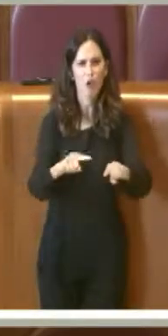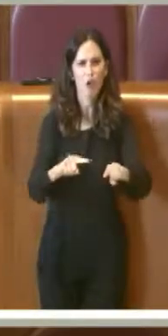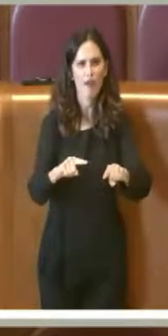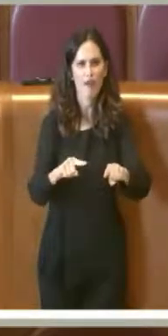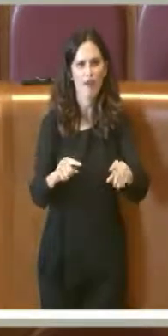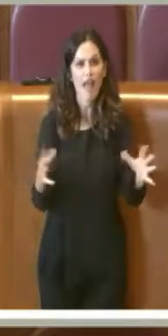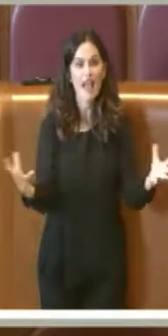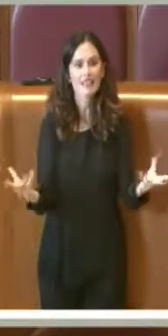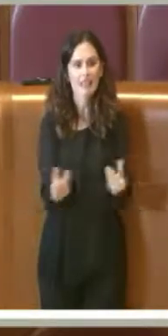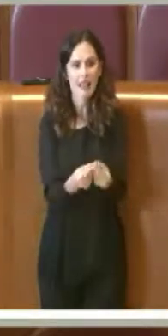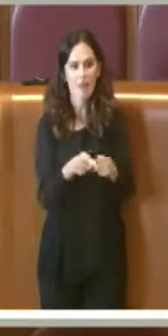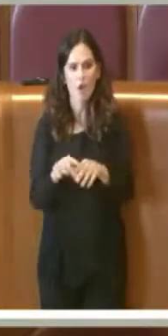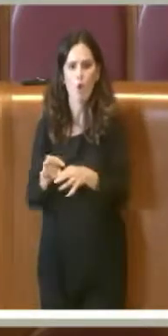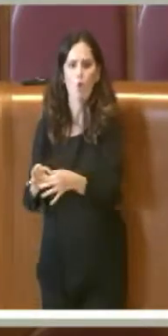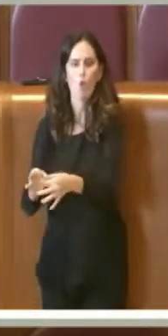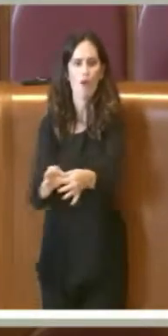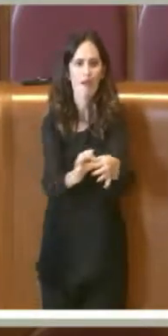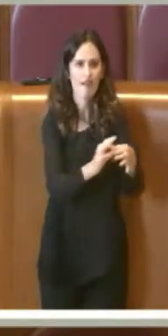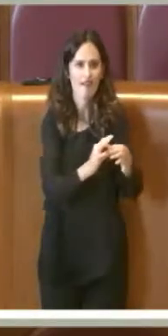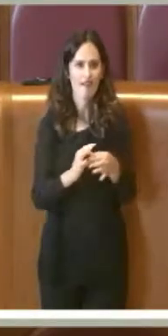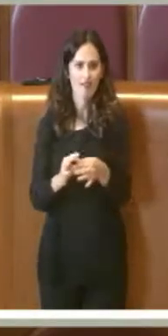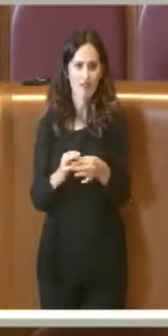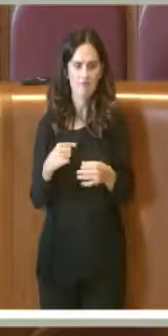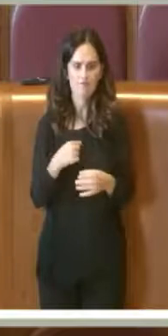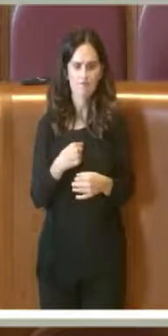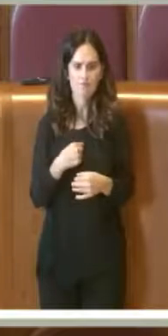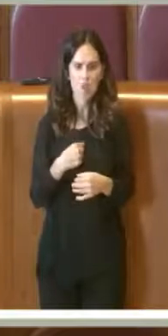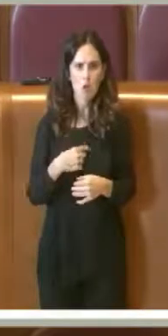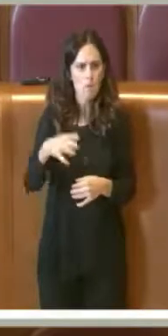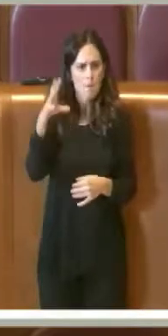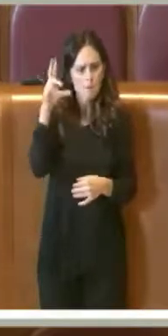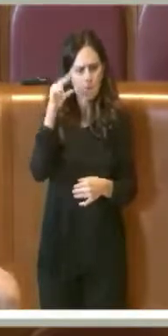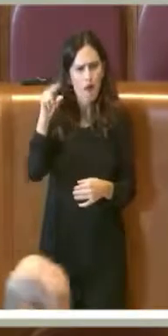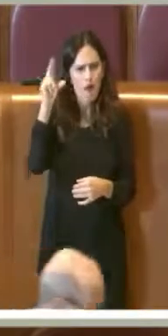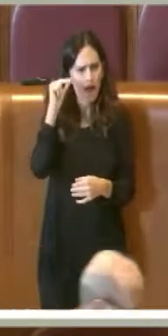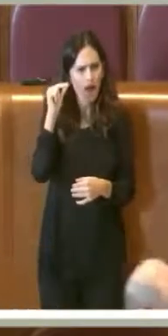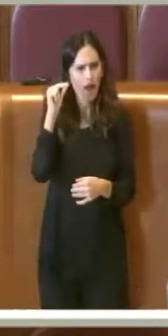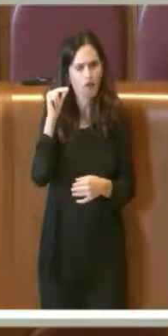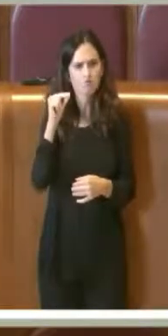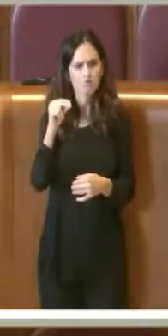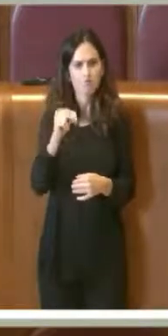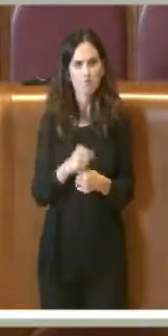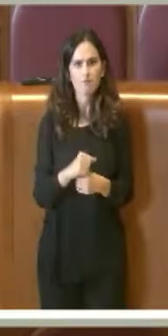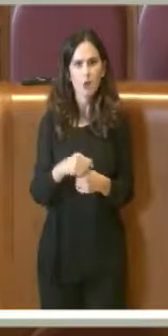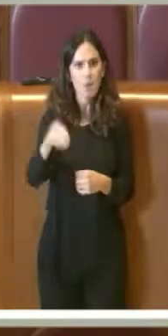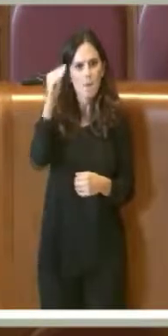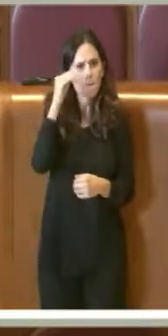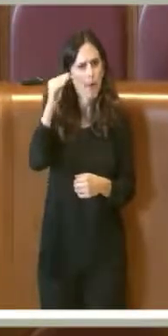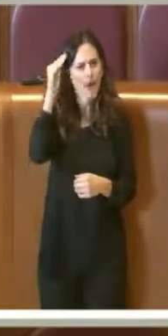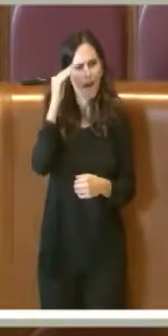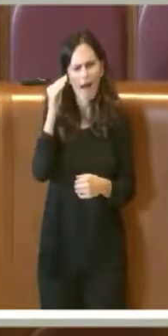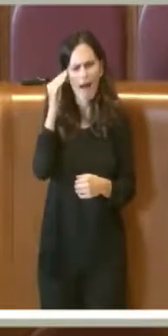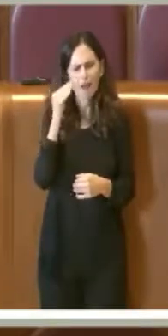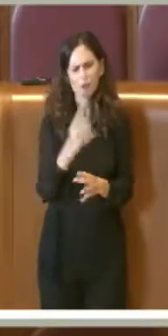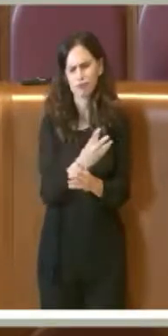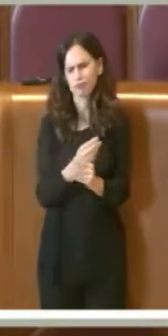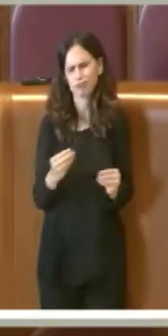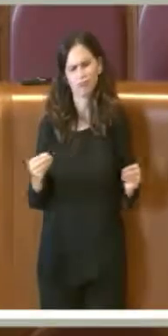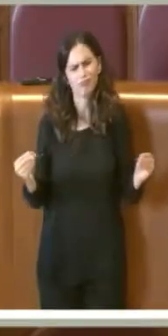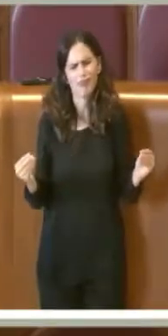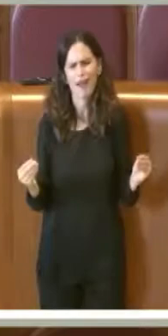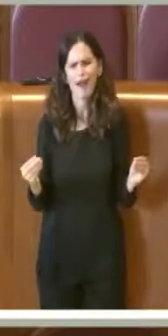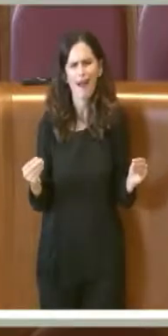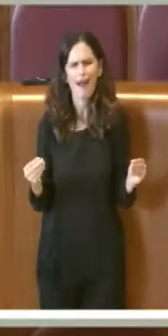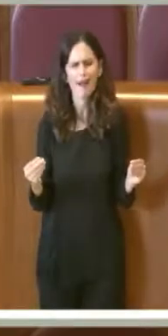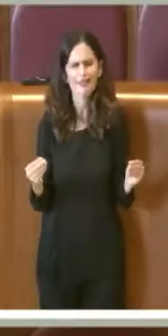Ho imparato tantissimo nei ruoli, nel mio percorso personale è stato molto travagliato però ho avuto